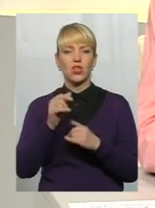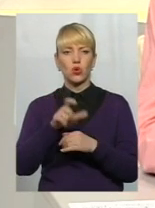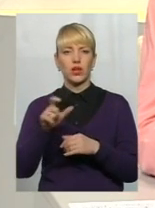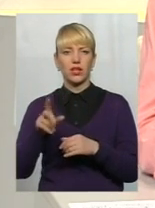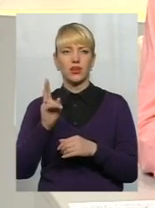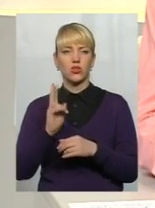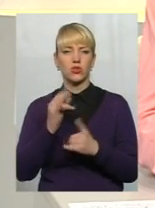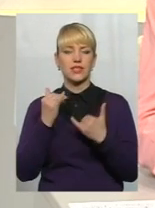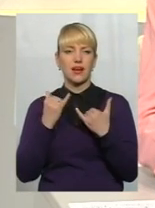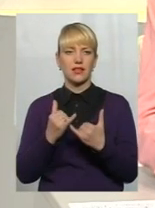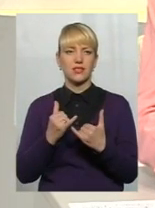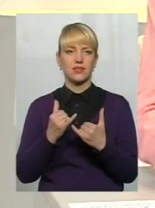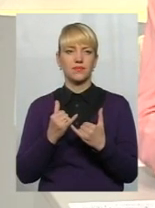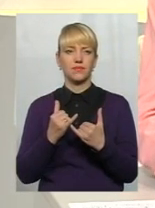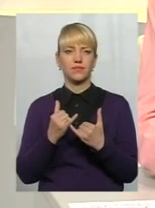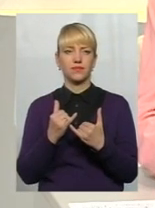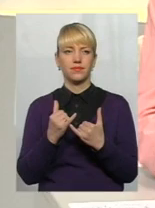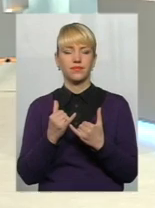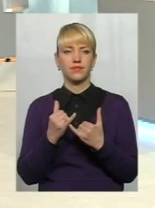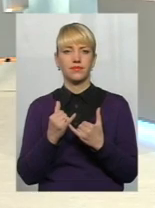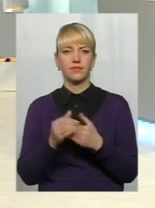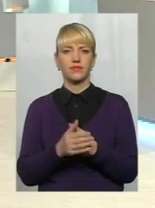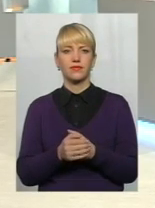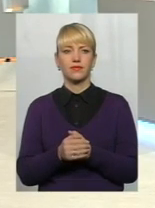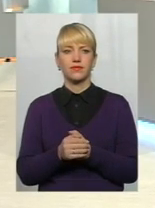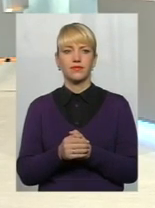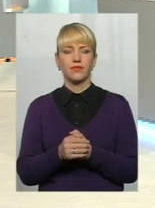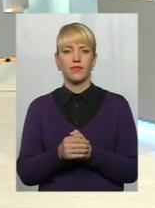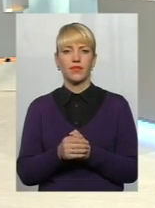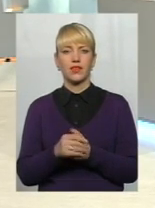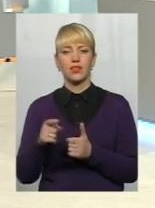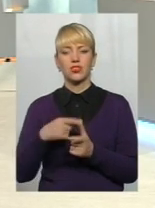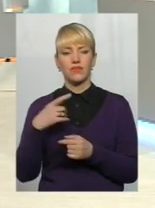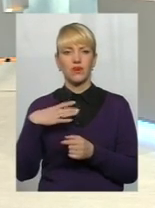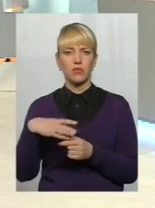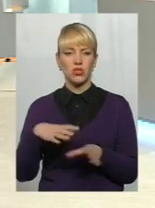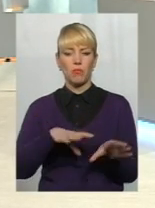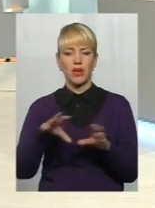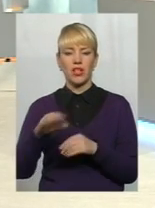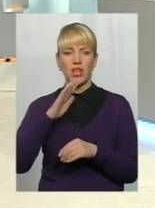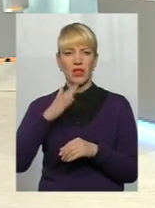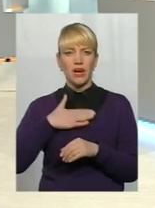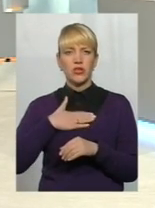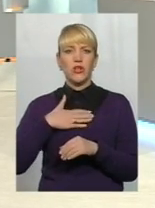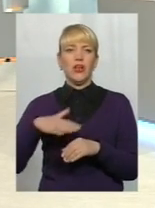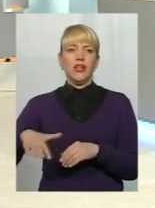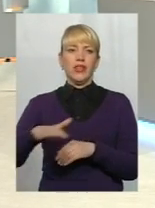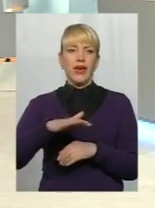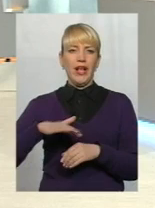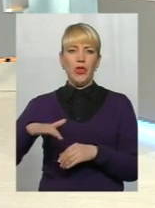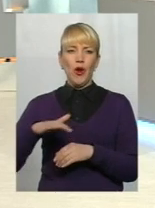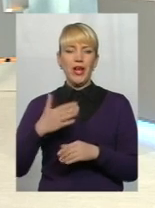зараз чи то вимушено переїхали на нашу територію? Є чимало